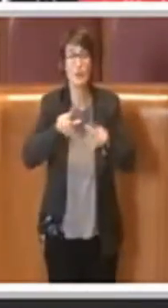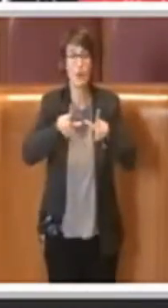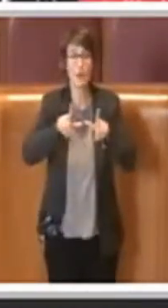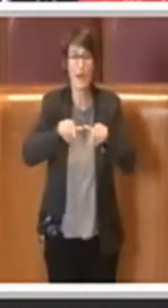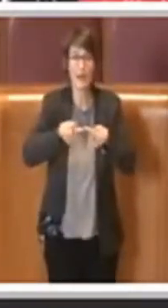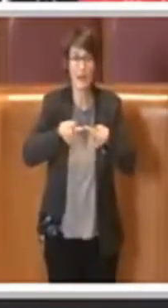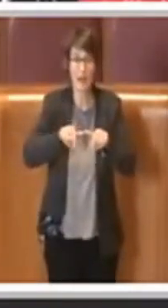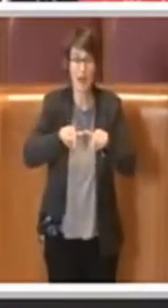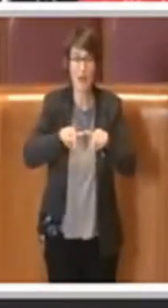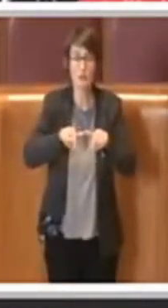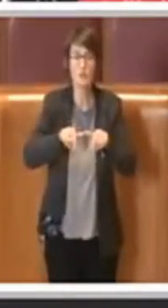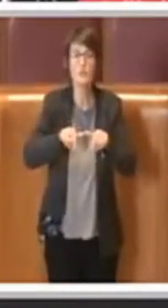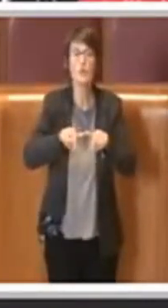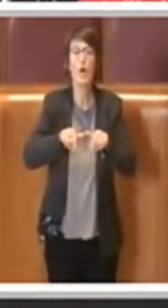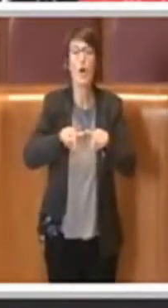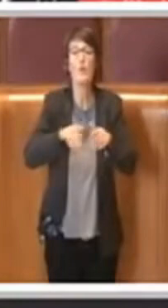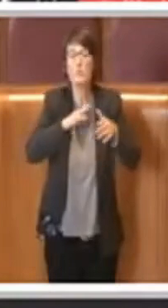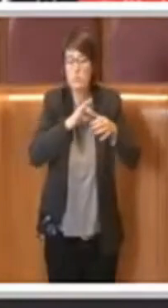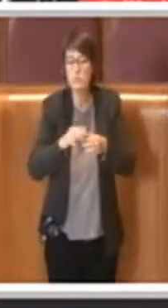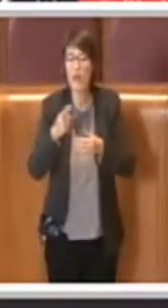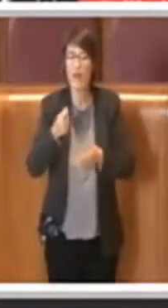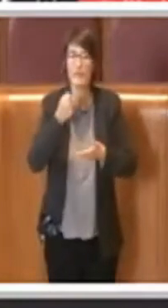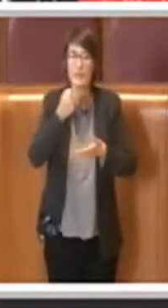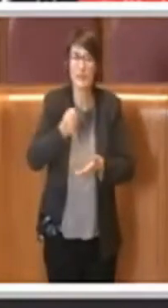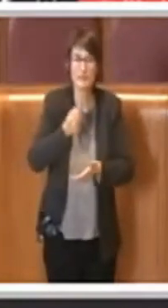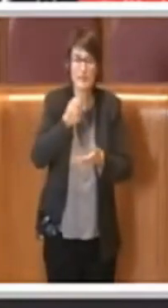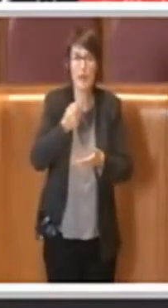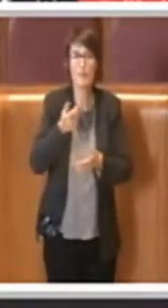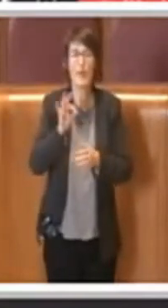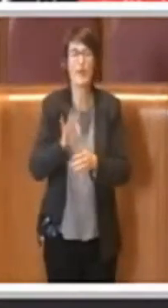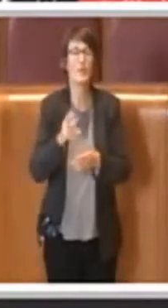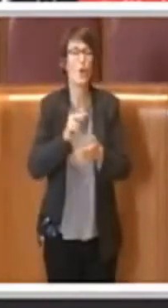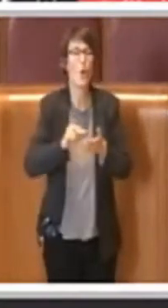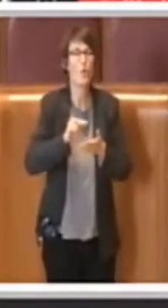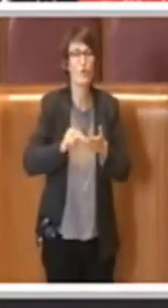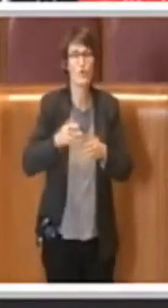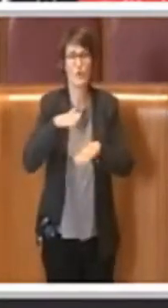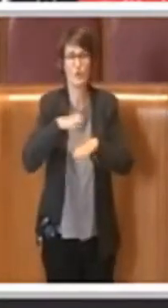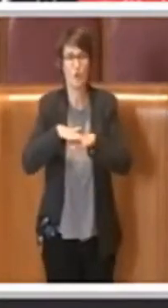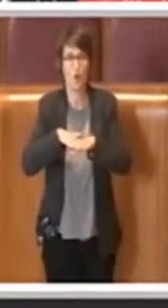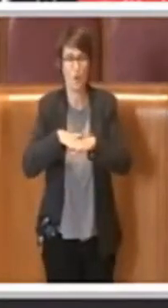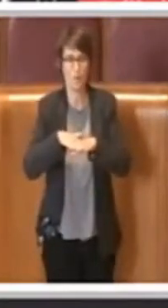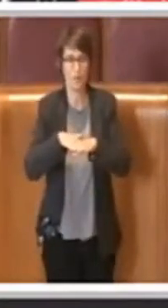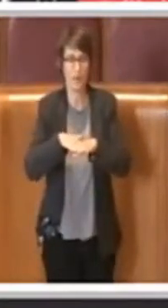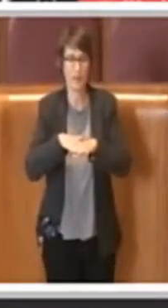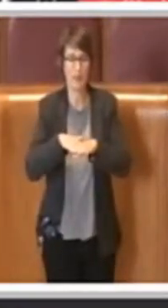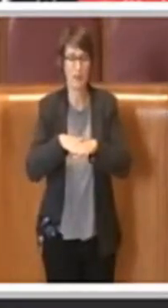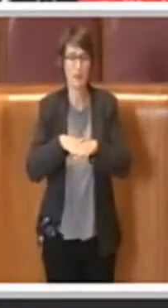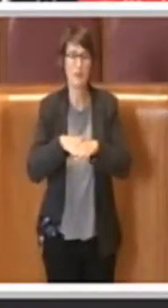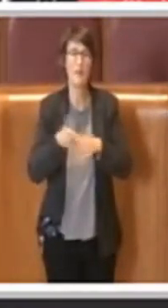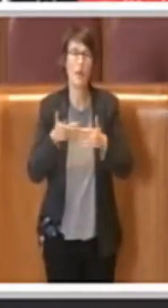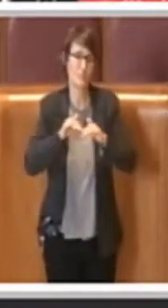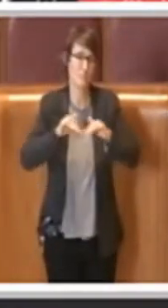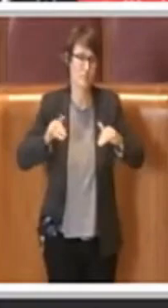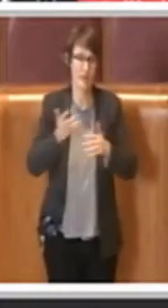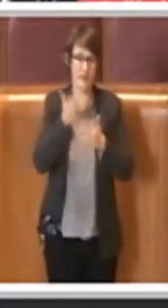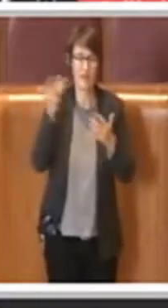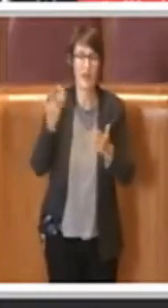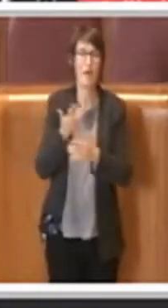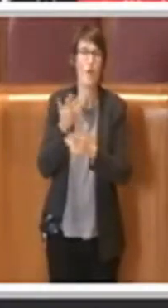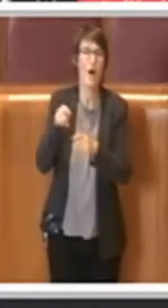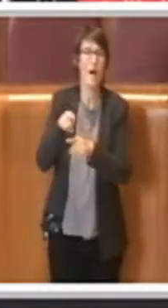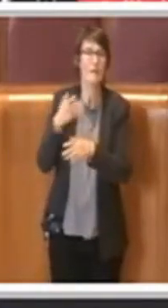servizi e finanziamenti, a differenza con le altre disabilità che magari sono anche più fragili, però anche